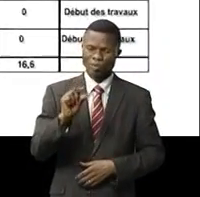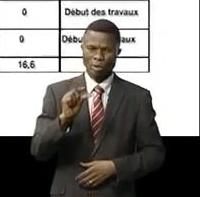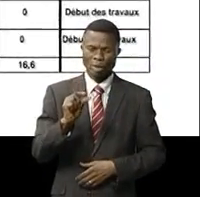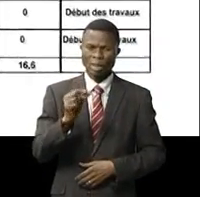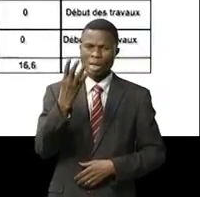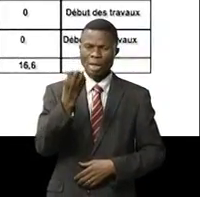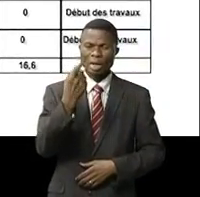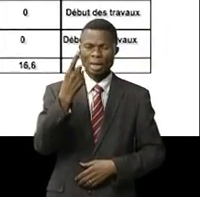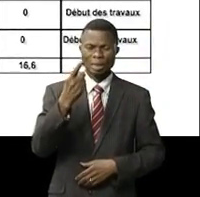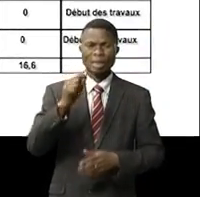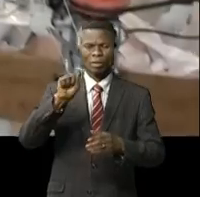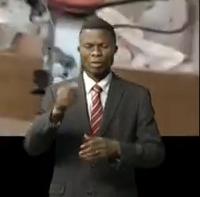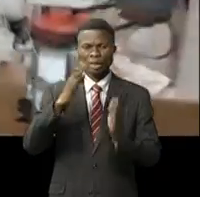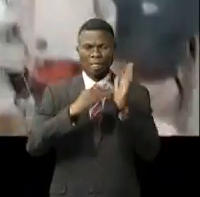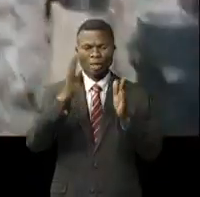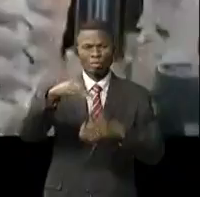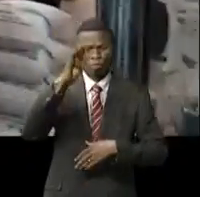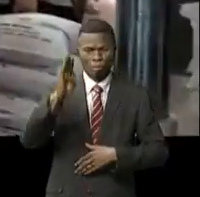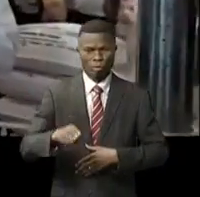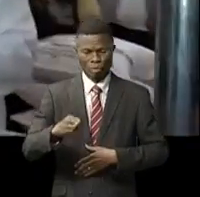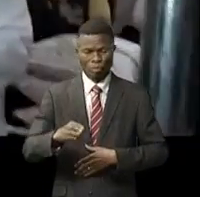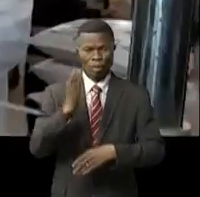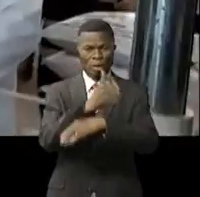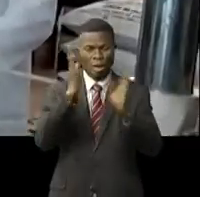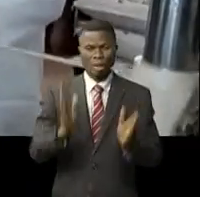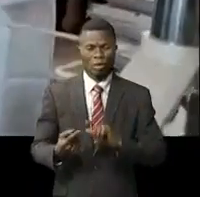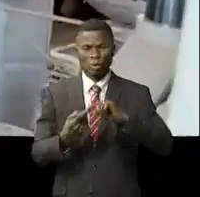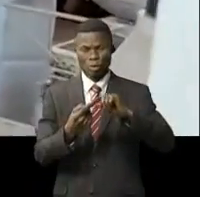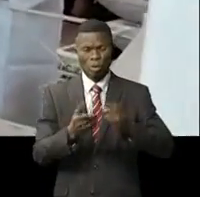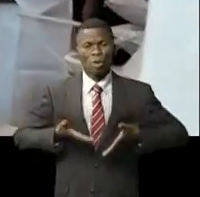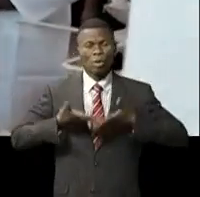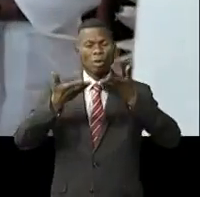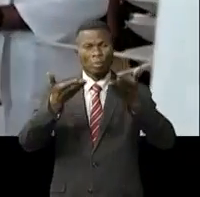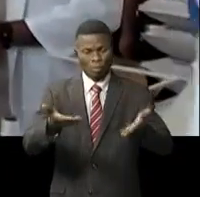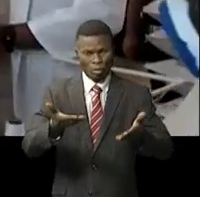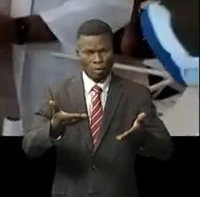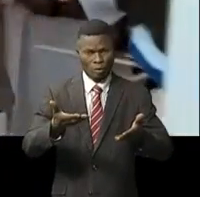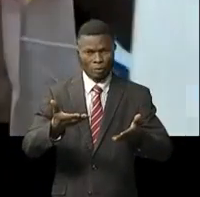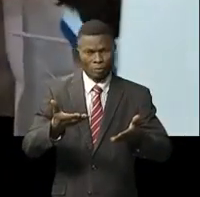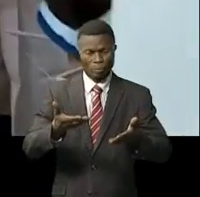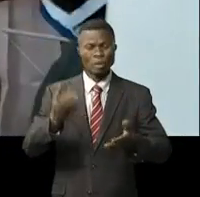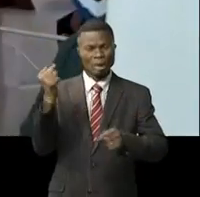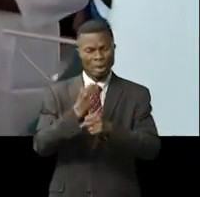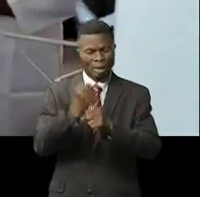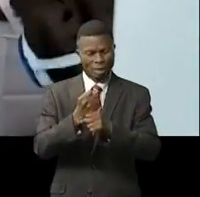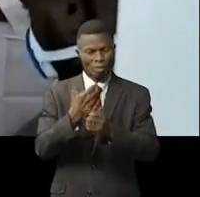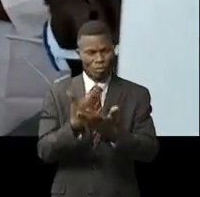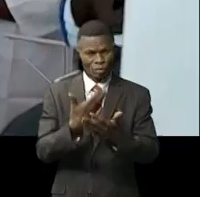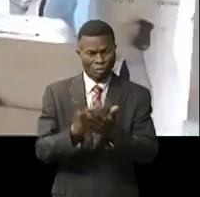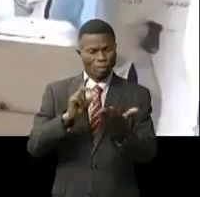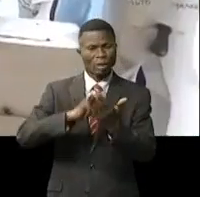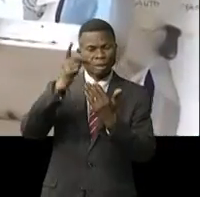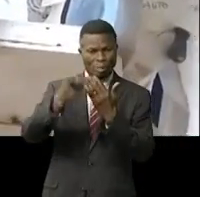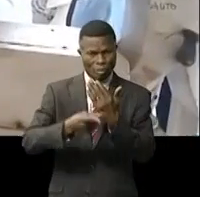41,9%. Ambroise Kazambou Moukinaï suggère en définitive le recadrage pur et simple de ce